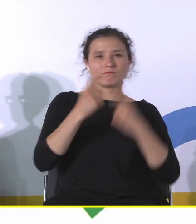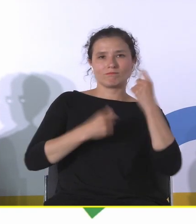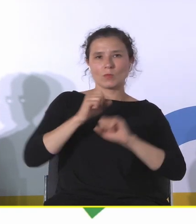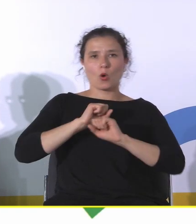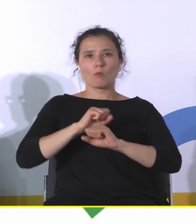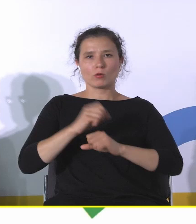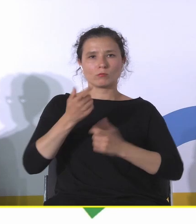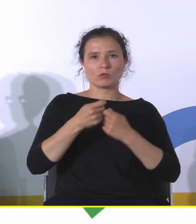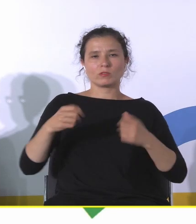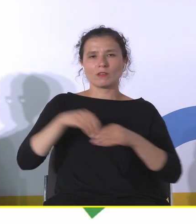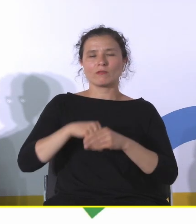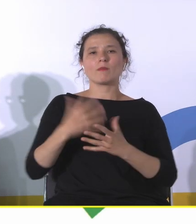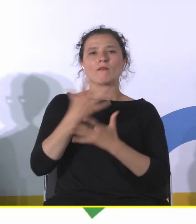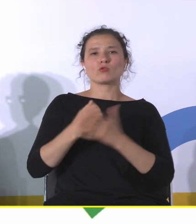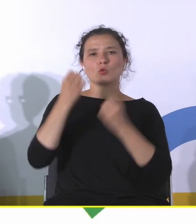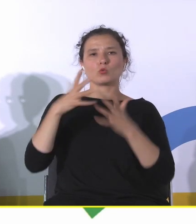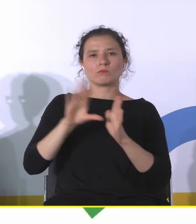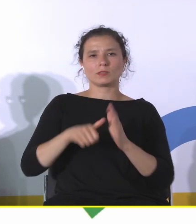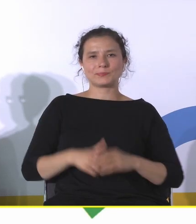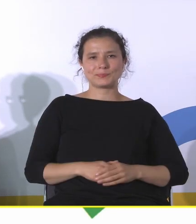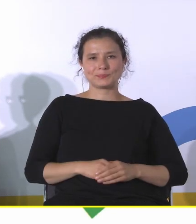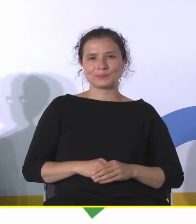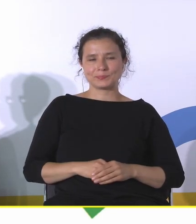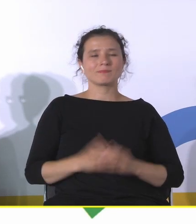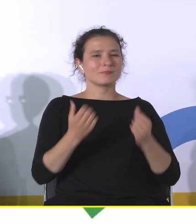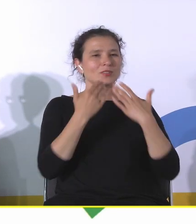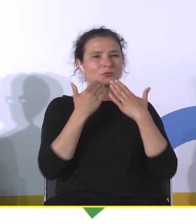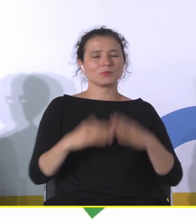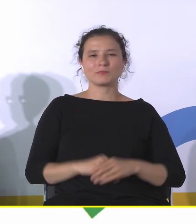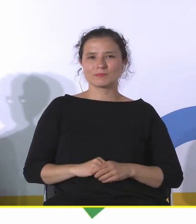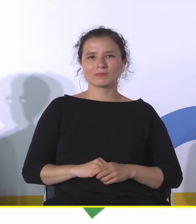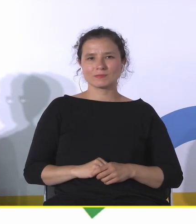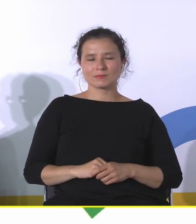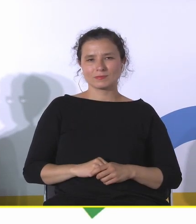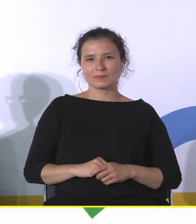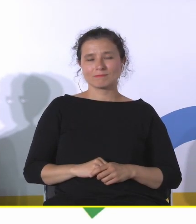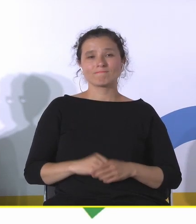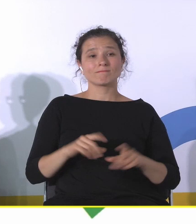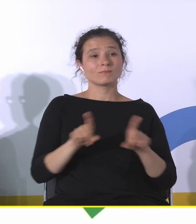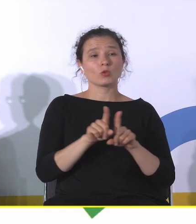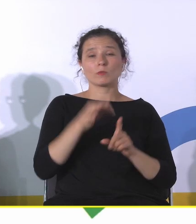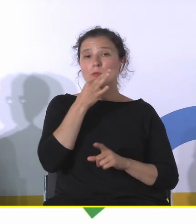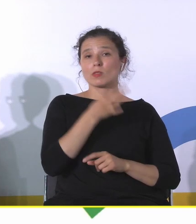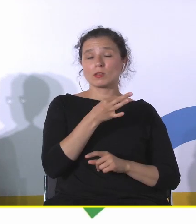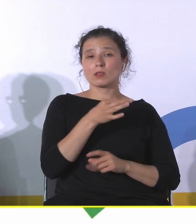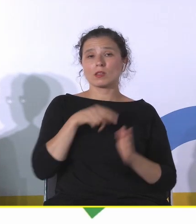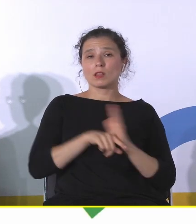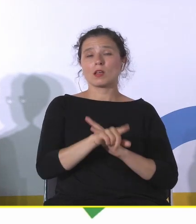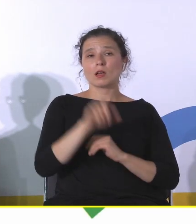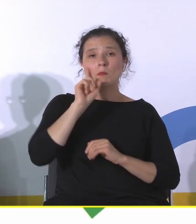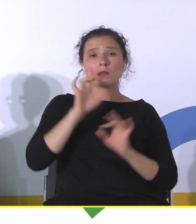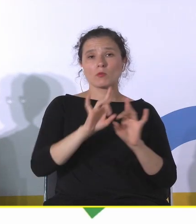wykorzystaniem kultury w miastach. Bardzo dziękuję. O to samo pytanie, to samo pytanie chciałem zdać panu profesorowi